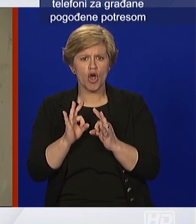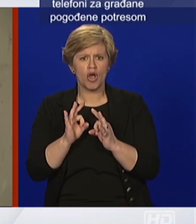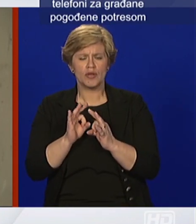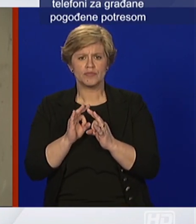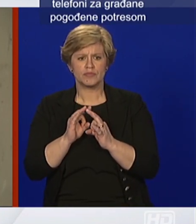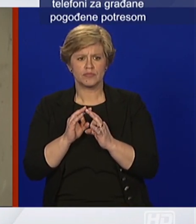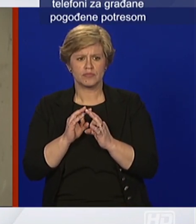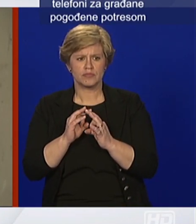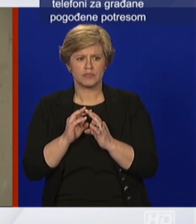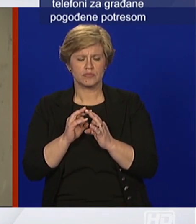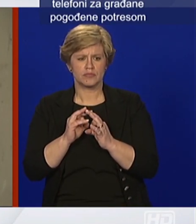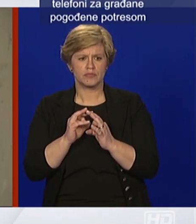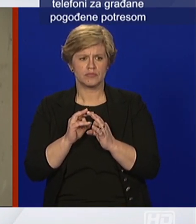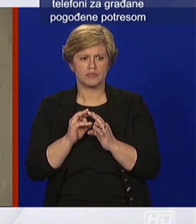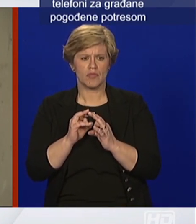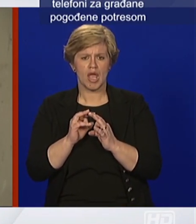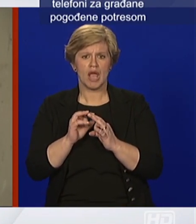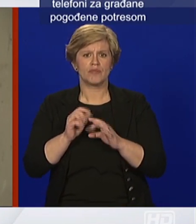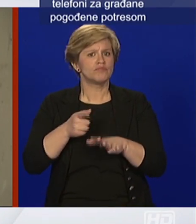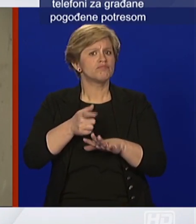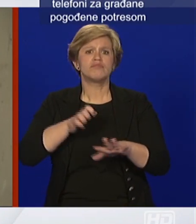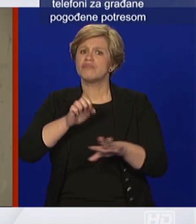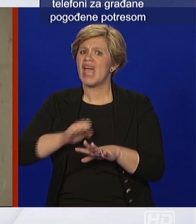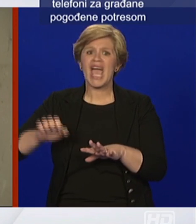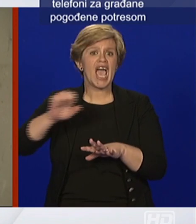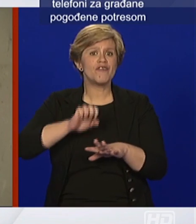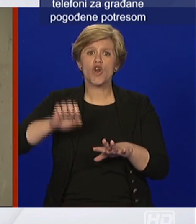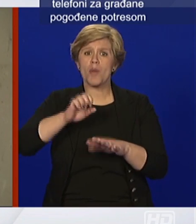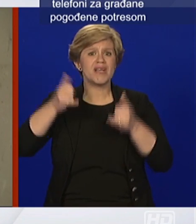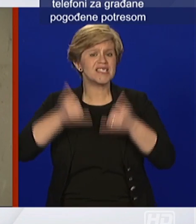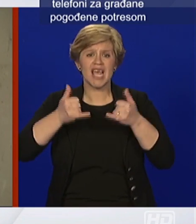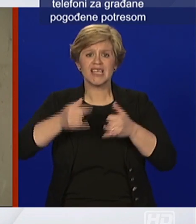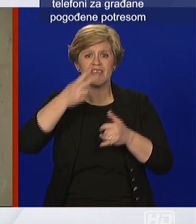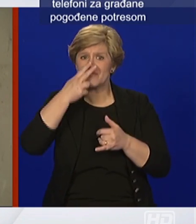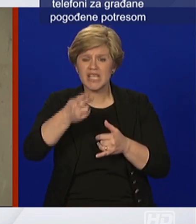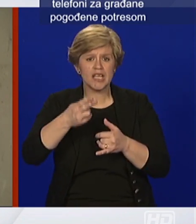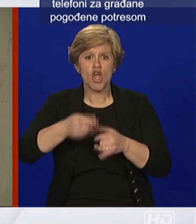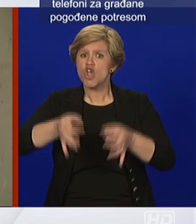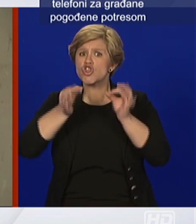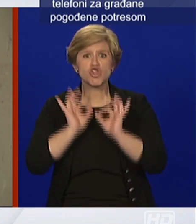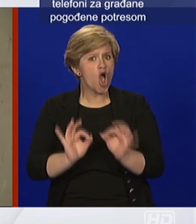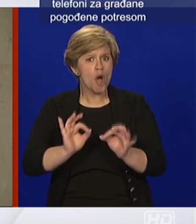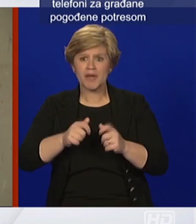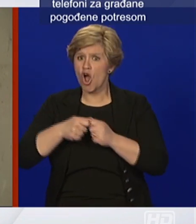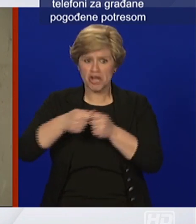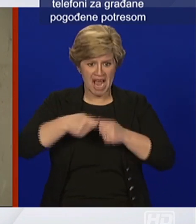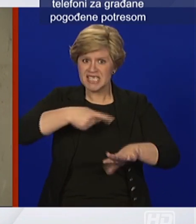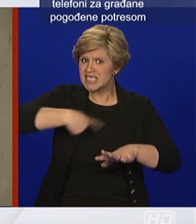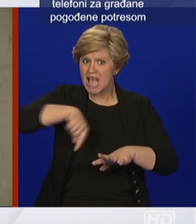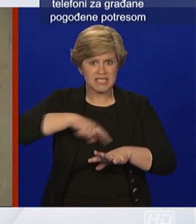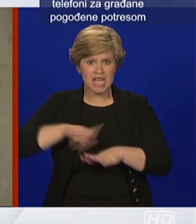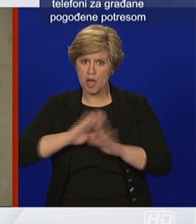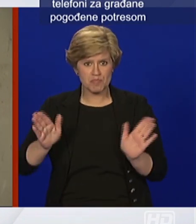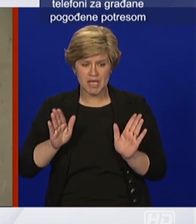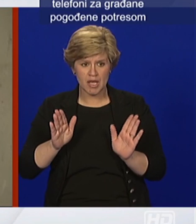u Evropi vjerojatno nema boljeg načina i organizacije nego što smo mi napravili. Time